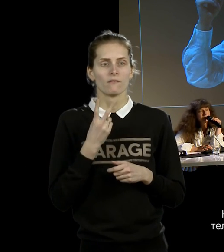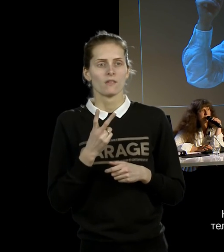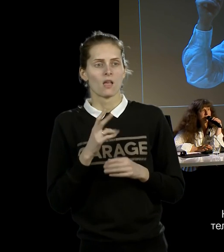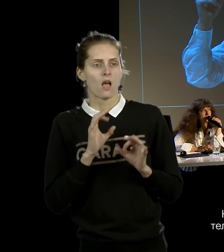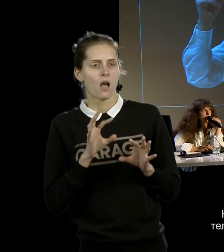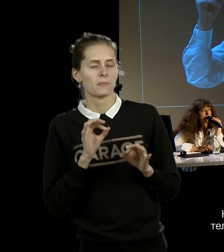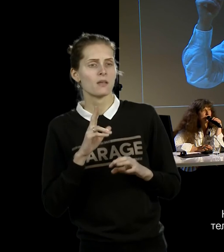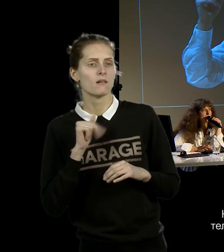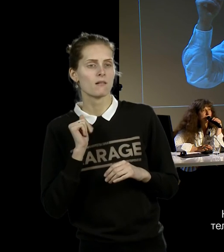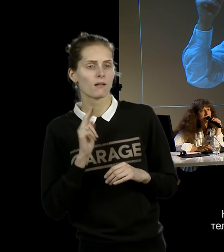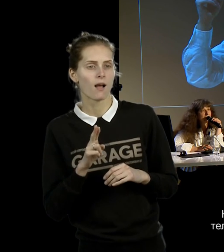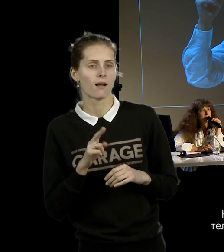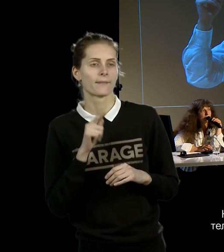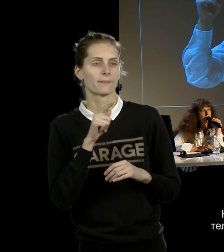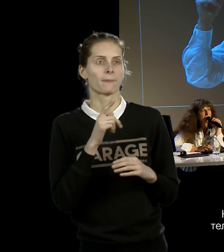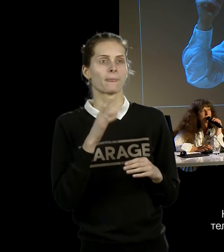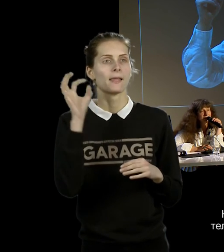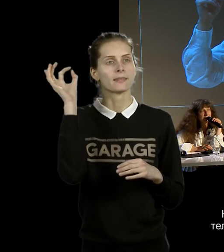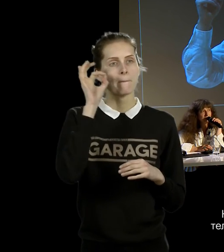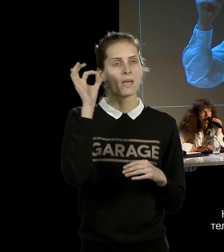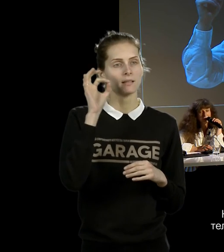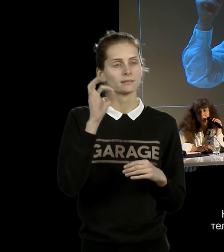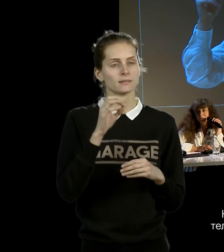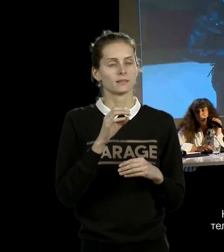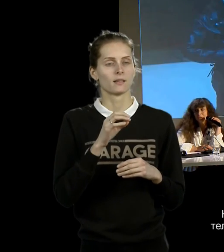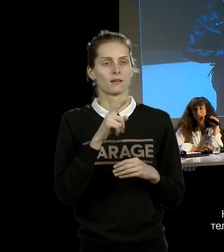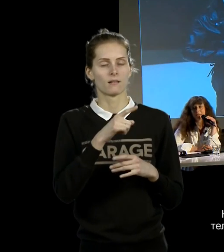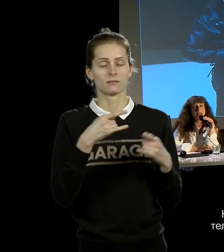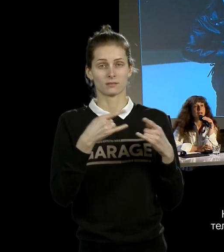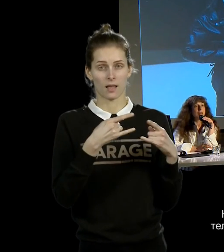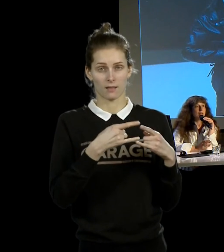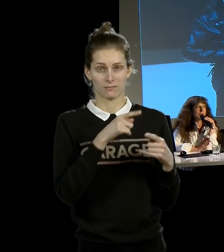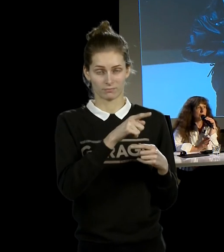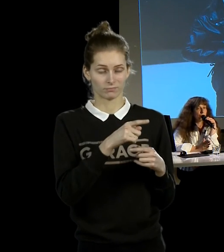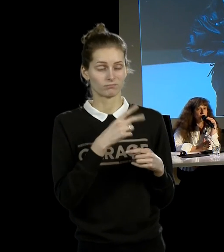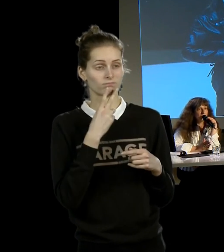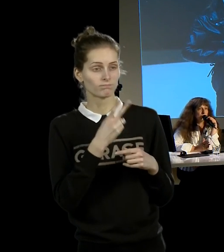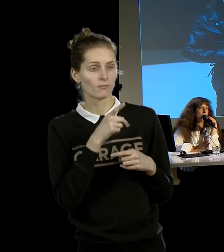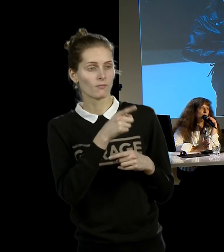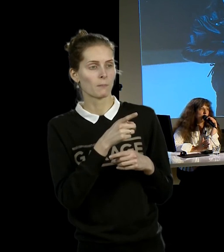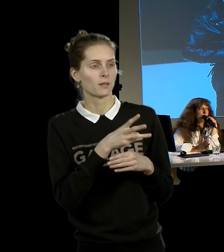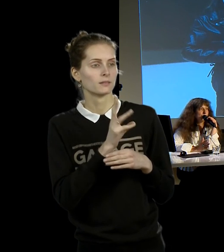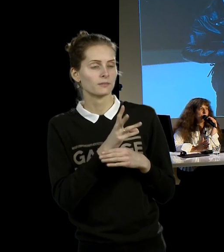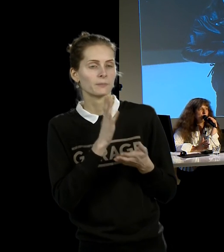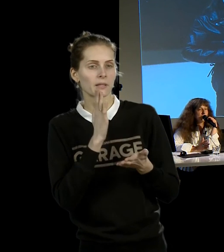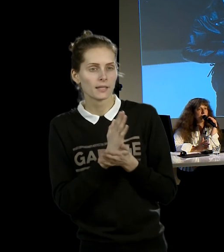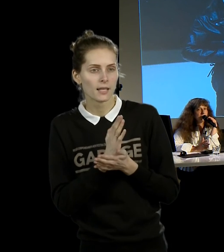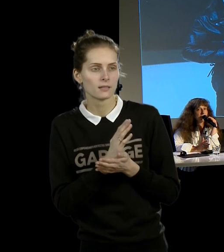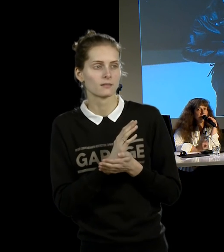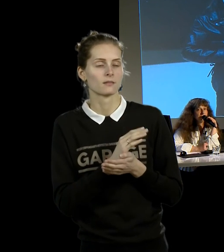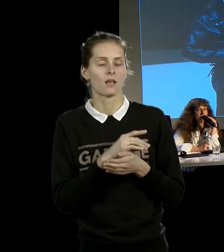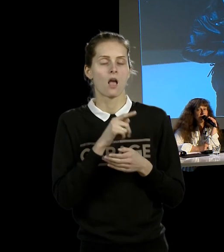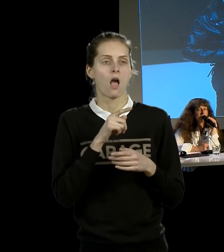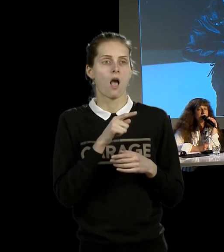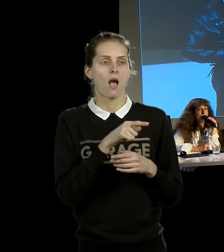записи немецкого телеканала. Это не официальная запись перформанса. Перформанс, тоже существующая как